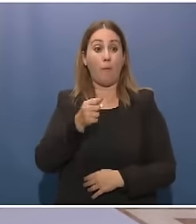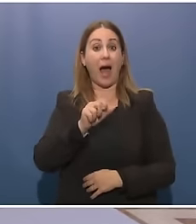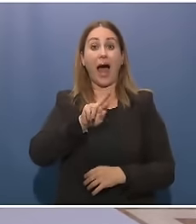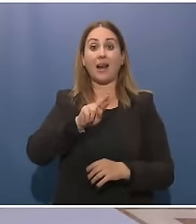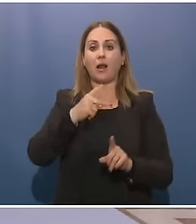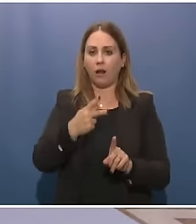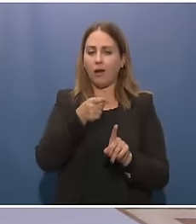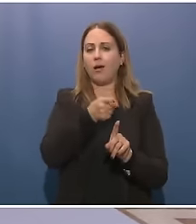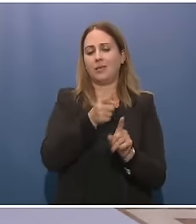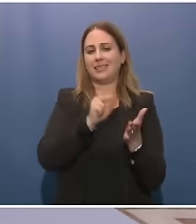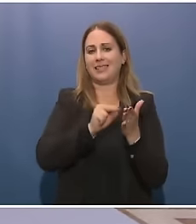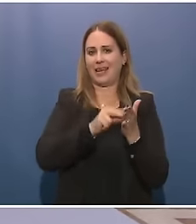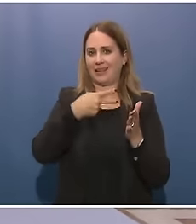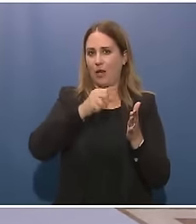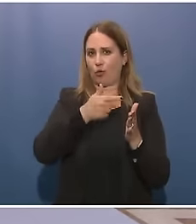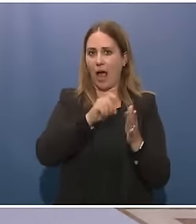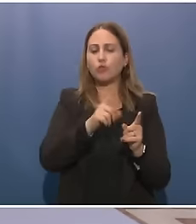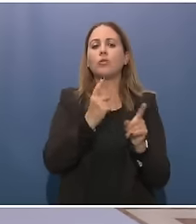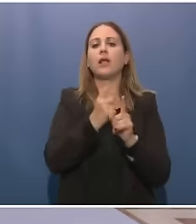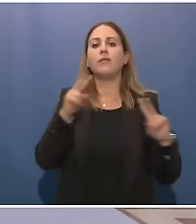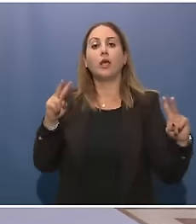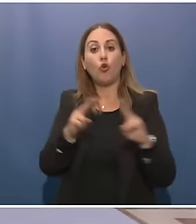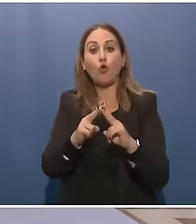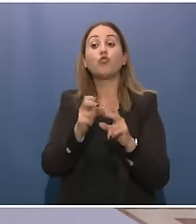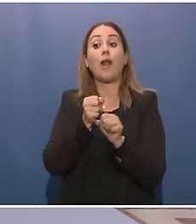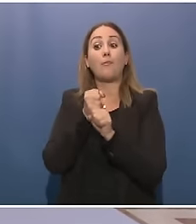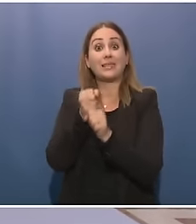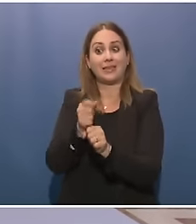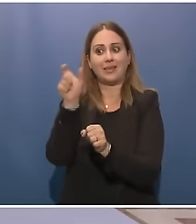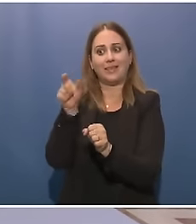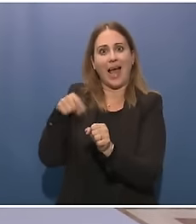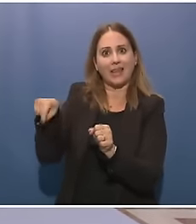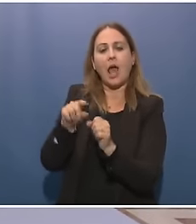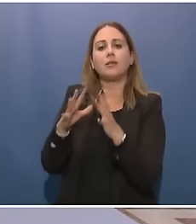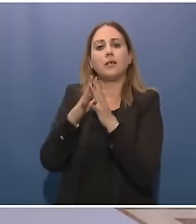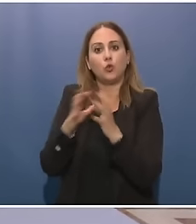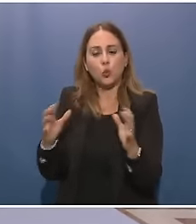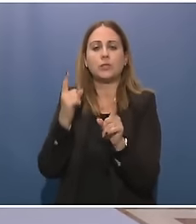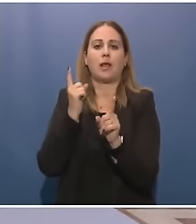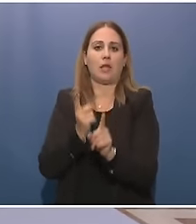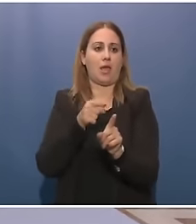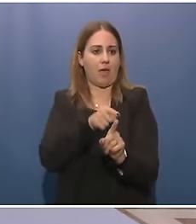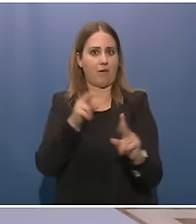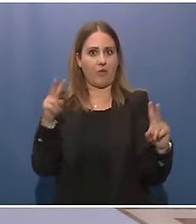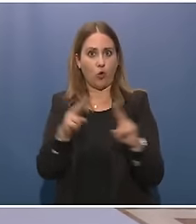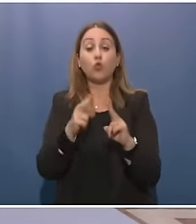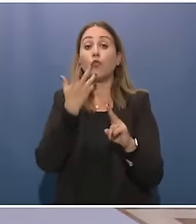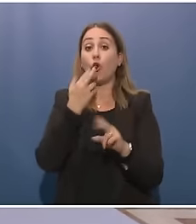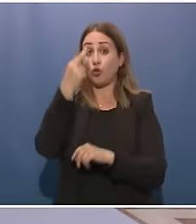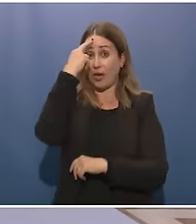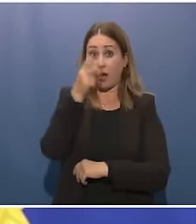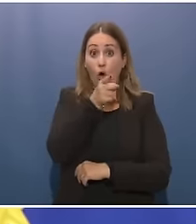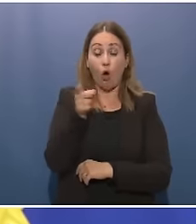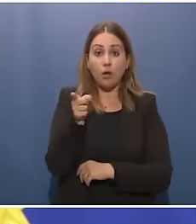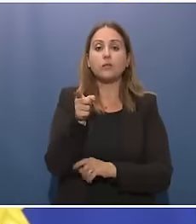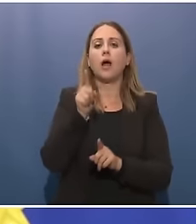rappresentanti dell'industria della difesa italiana, quella italiana voglio ricordare rappresenta in questo campo